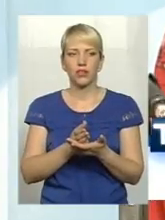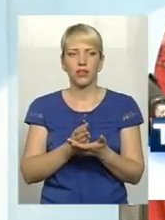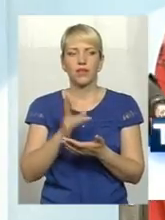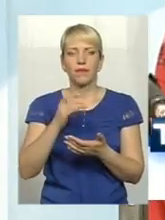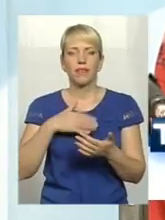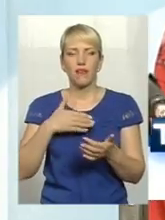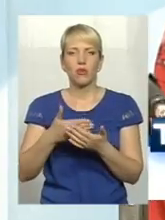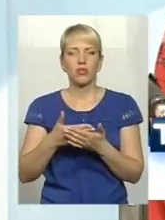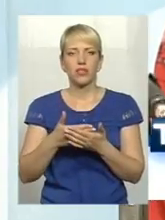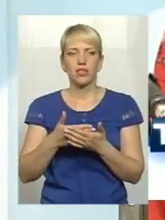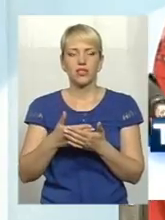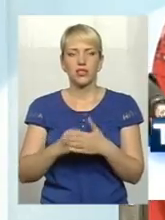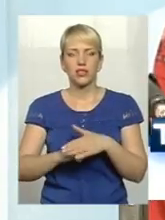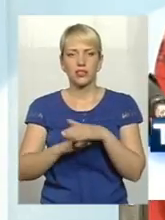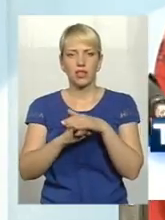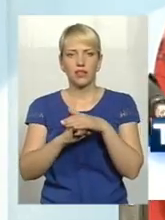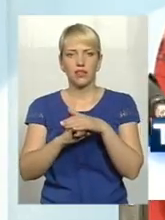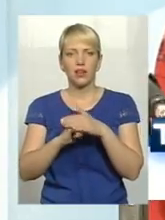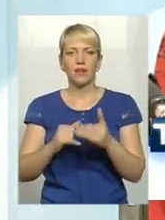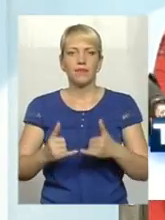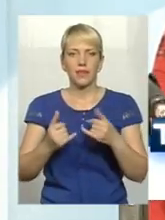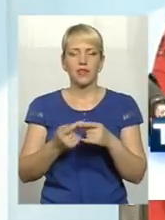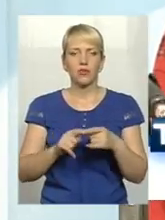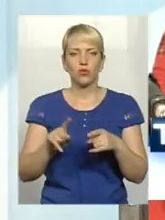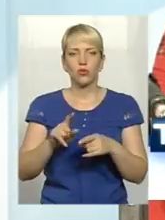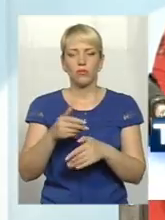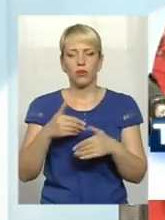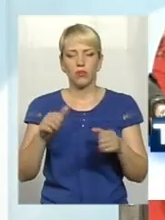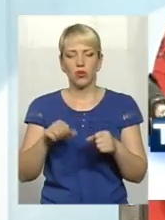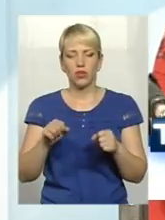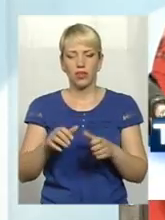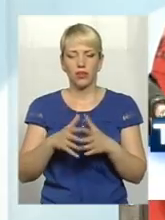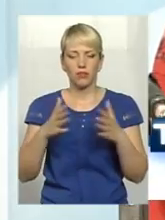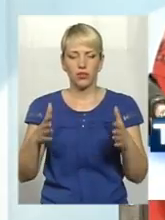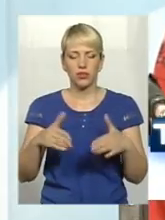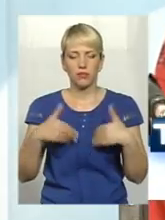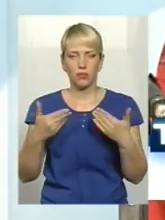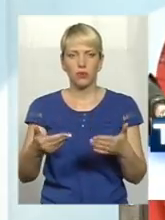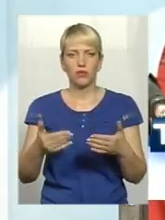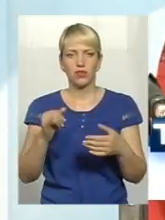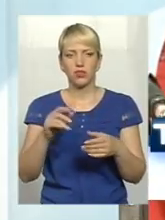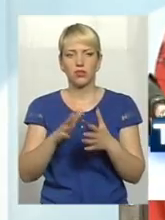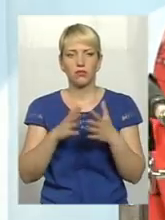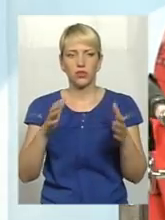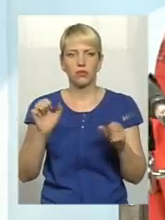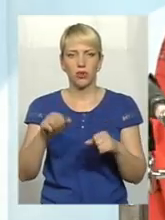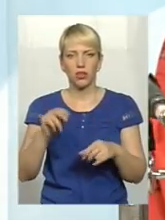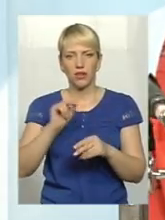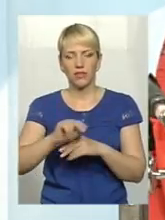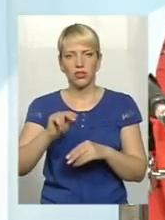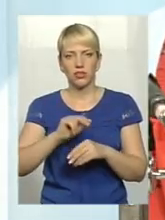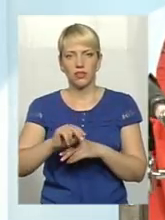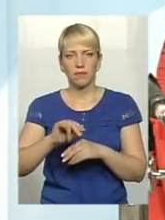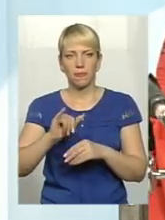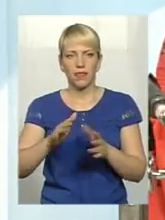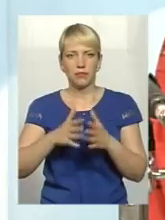волонтерських засадах, для того, щоб ми могли більше запропонувати, щоб більше людей могло навчитися і потім